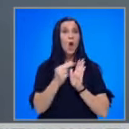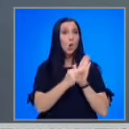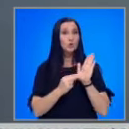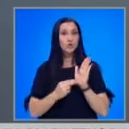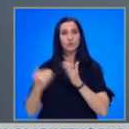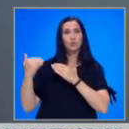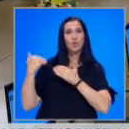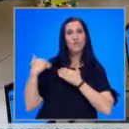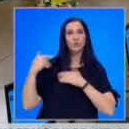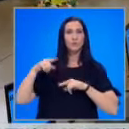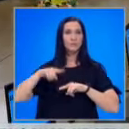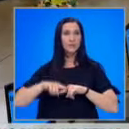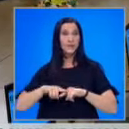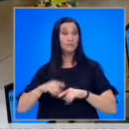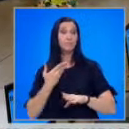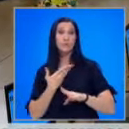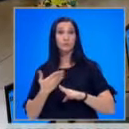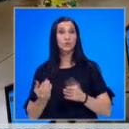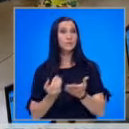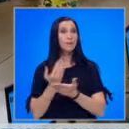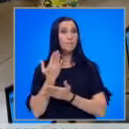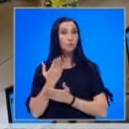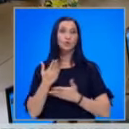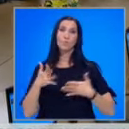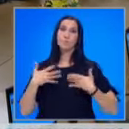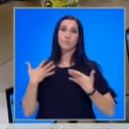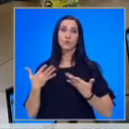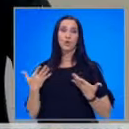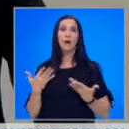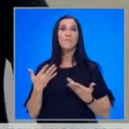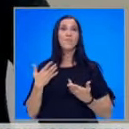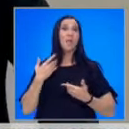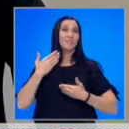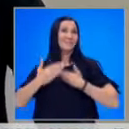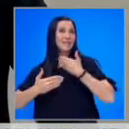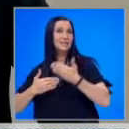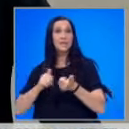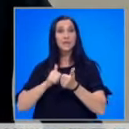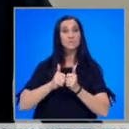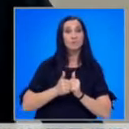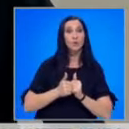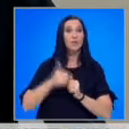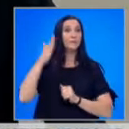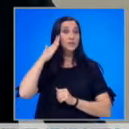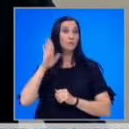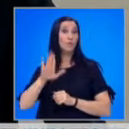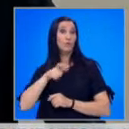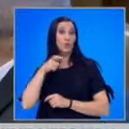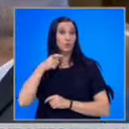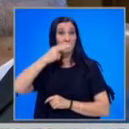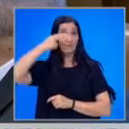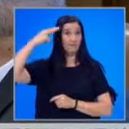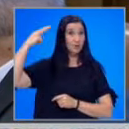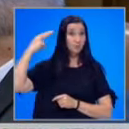и отговорността на магистратите. Да продължи започнатото по желана наследника си и спортният министър. По думите му в ведомството си